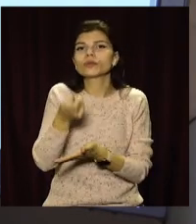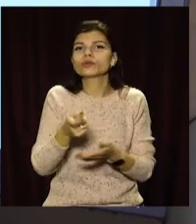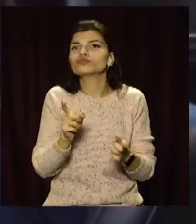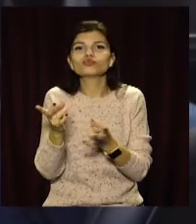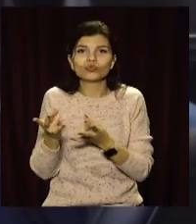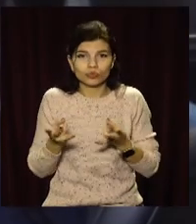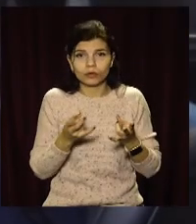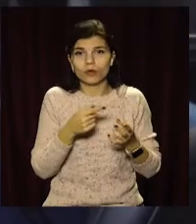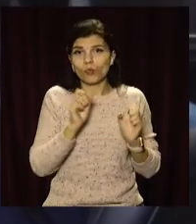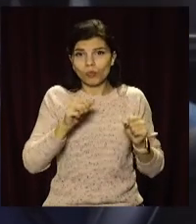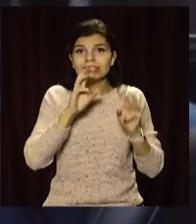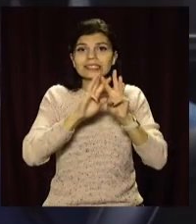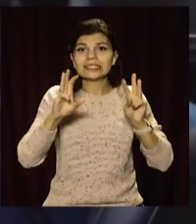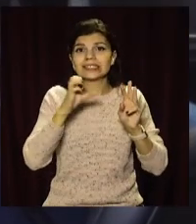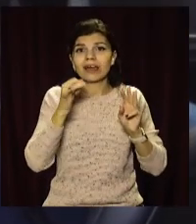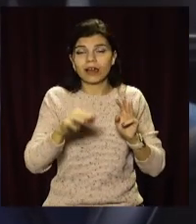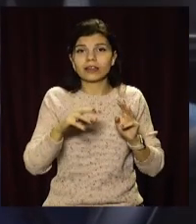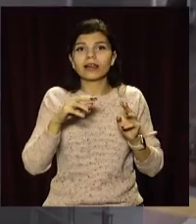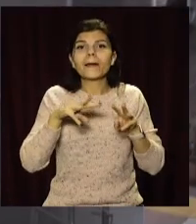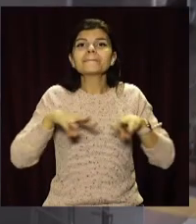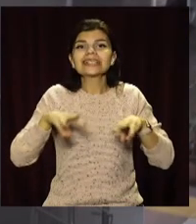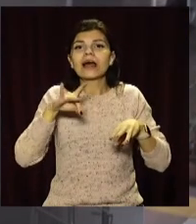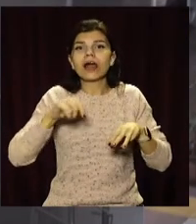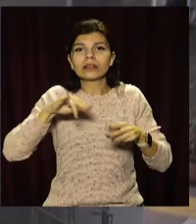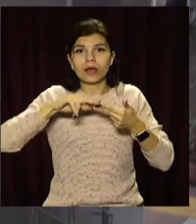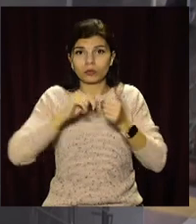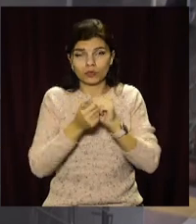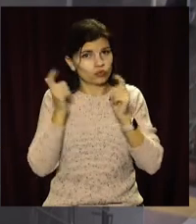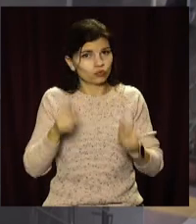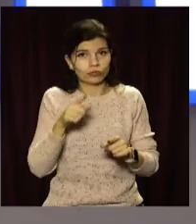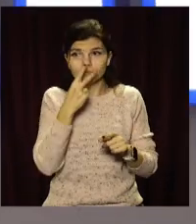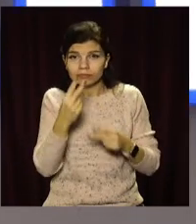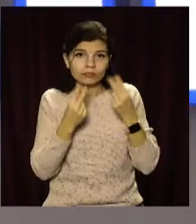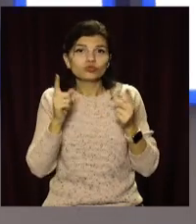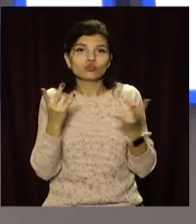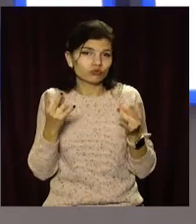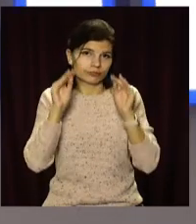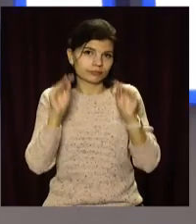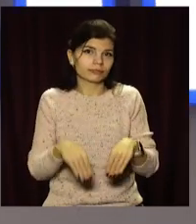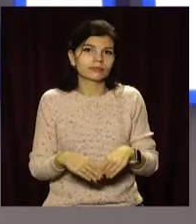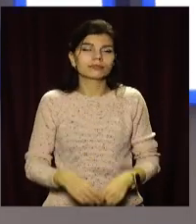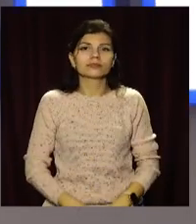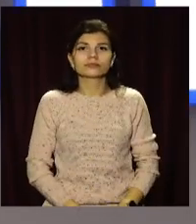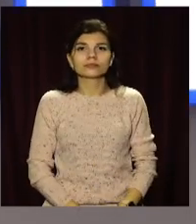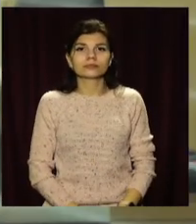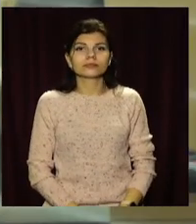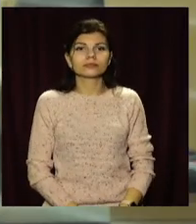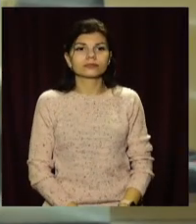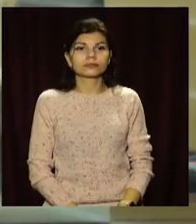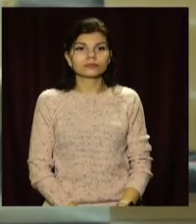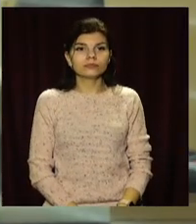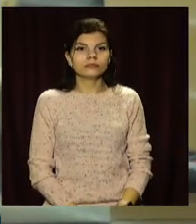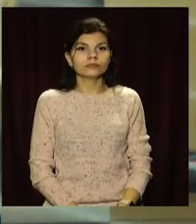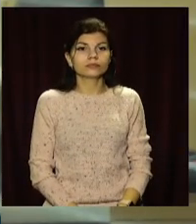заявок, кажуть, можна на сайті міськради Кам'янського. Вікторія Корнєва, Сергій Язовський, OpenNews телеканал «Відкритий».